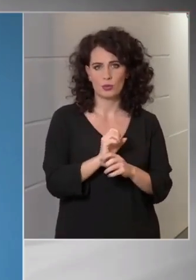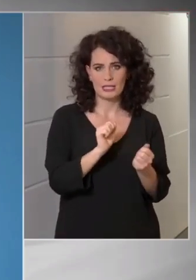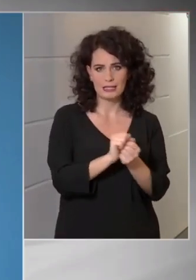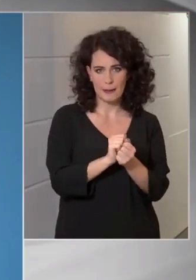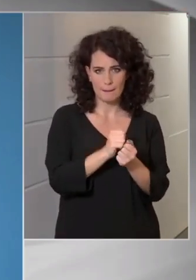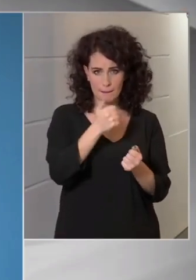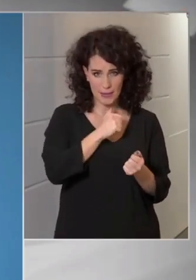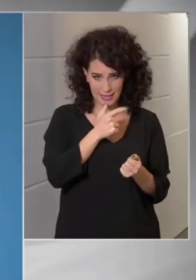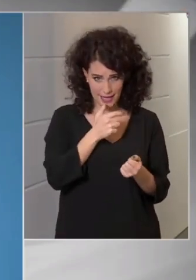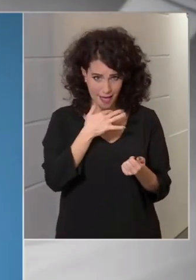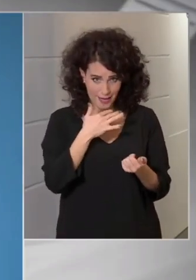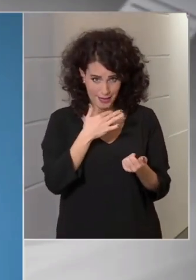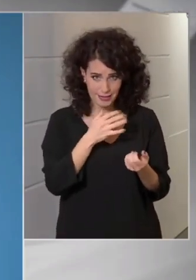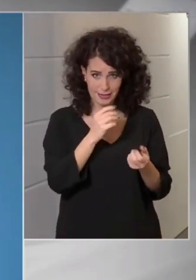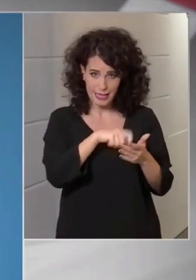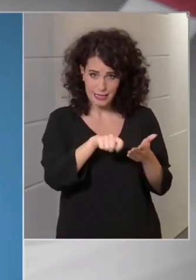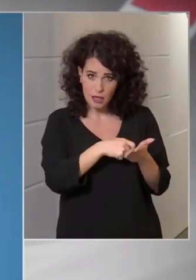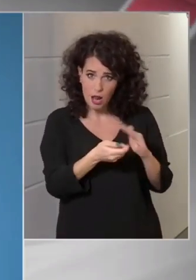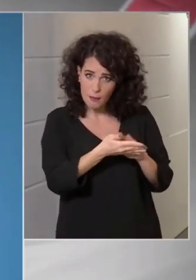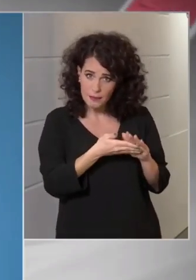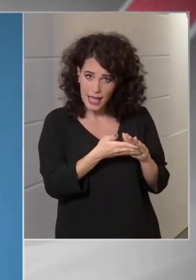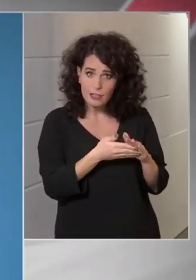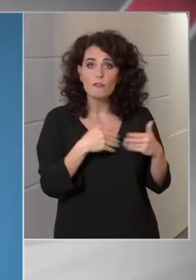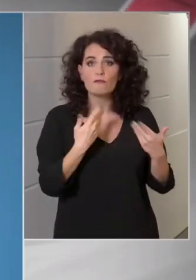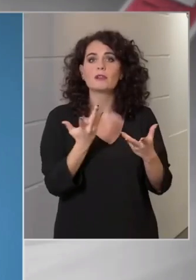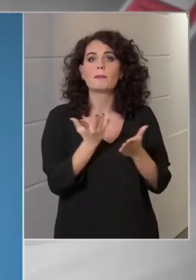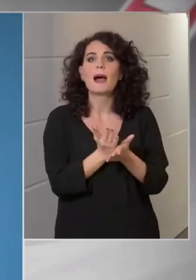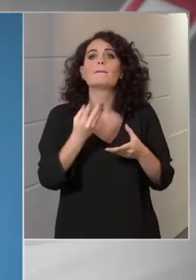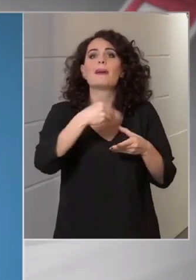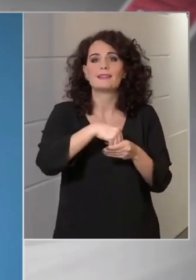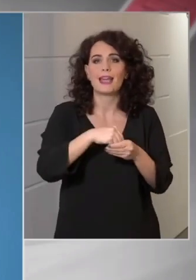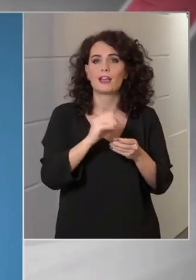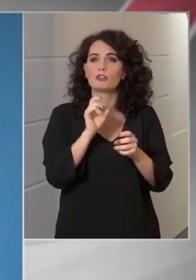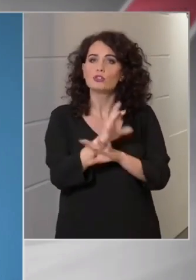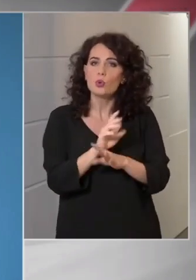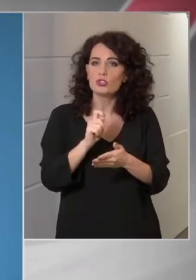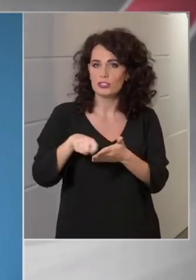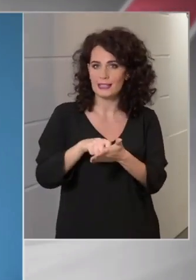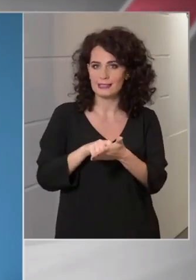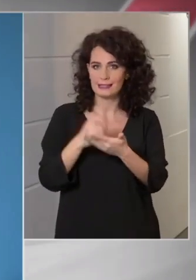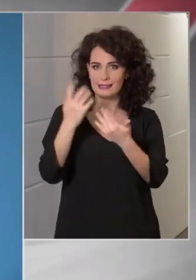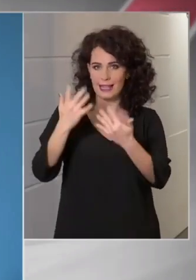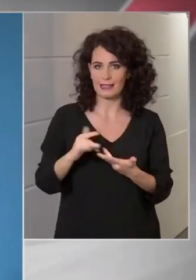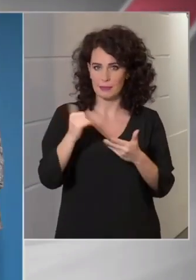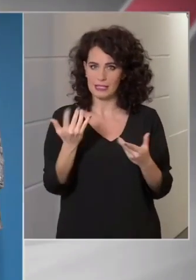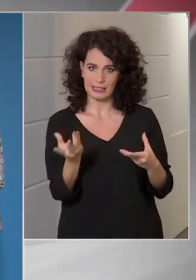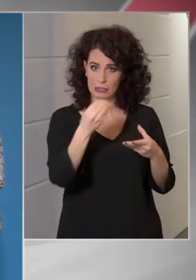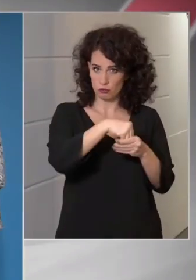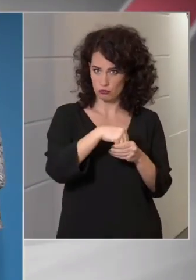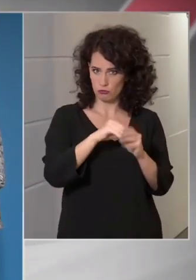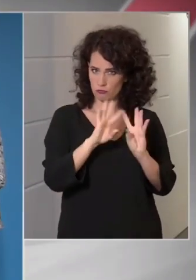-teszt alapján igazolt eset, vagy szerepel már köztük csak a gyors teszttel kimutatott fertőzött is?